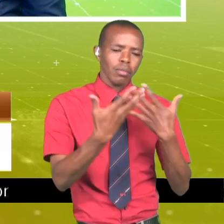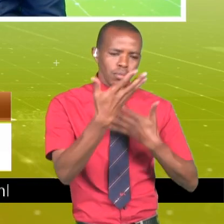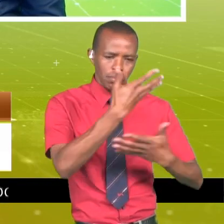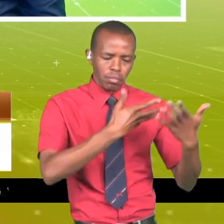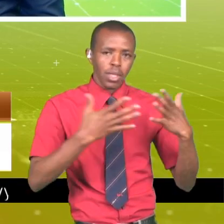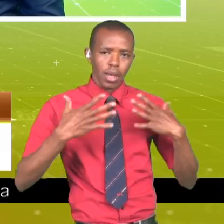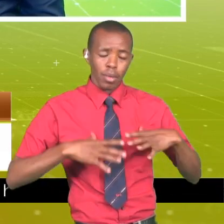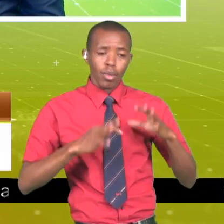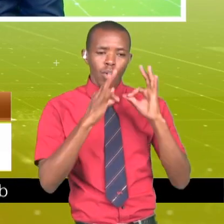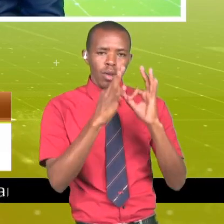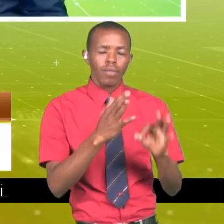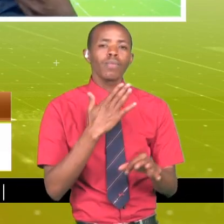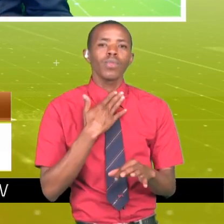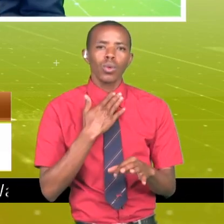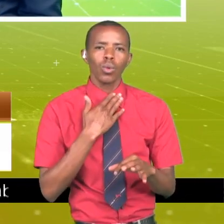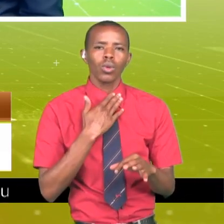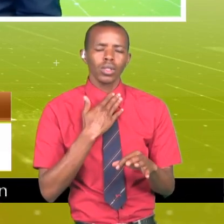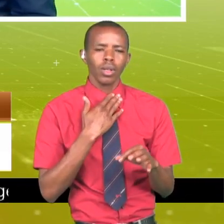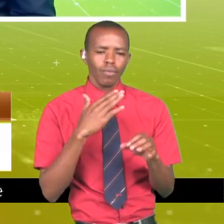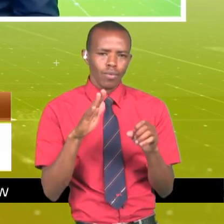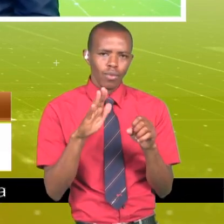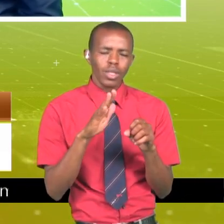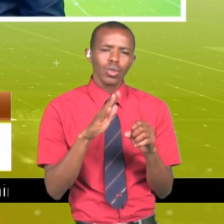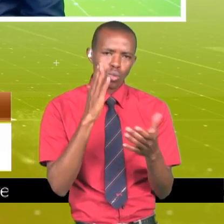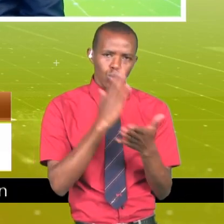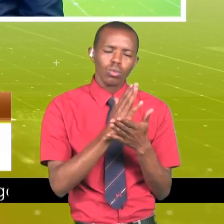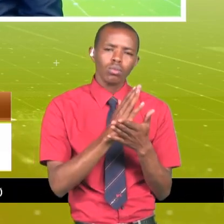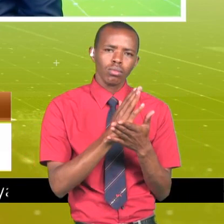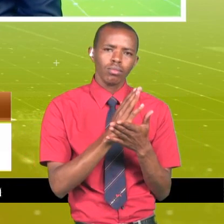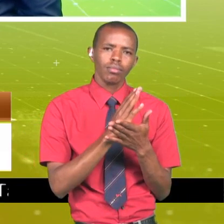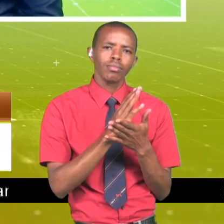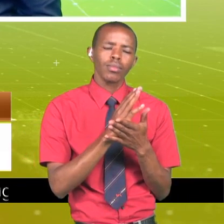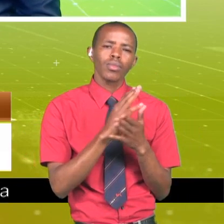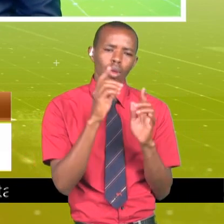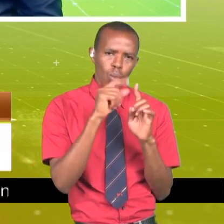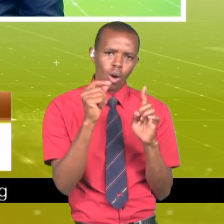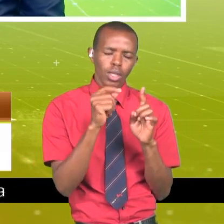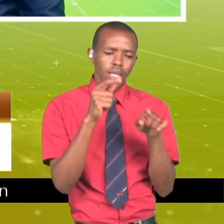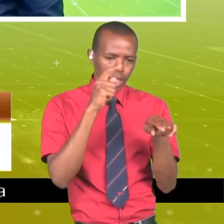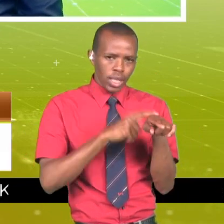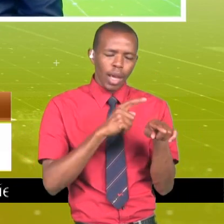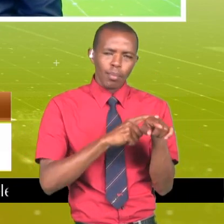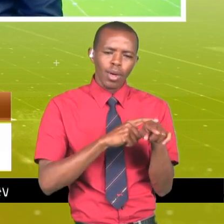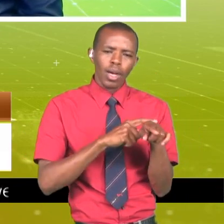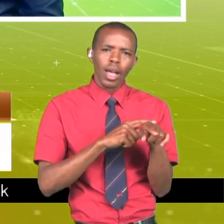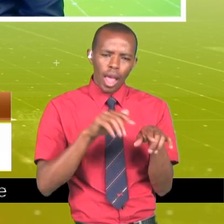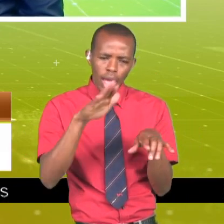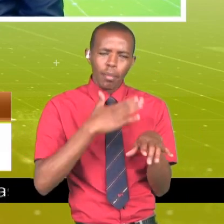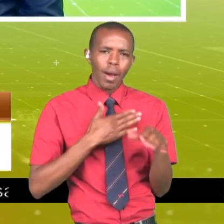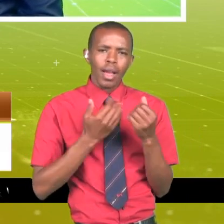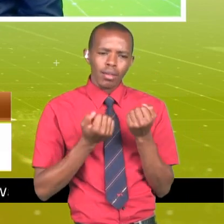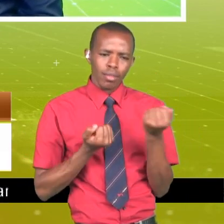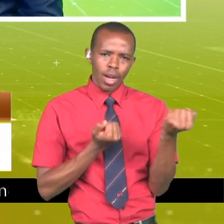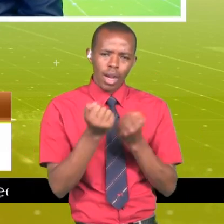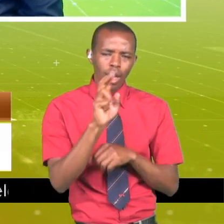kama angetaka kuwa mukamilifu na aseme kitu cha ukweli, ni ya kuamba nikiwa katika konstituenzi yangu huwa situmihi gari.